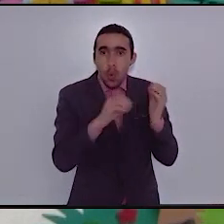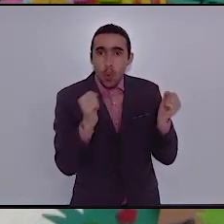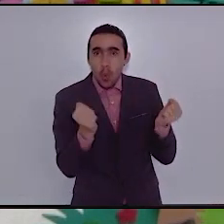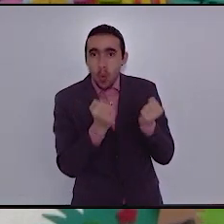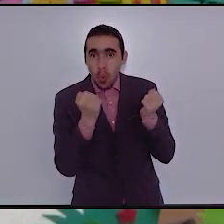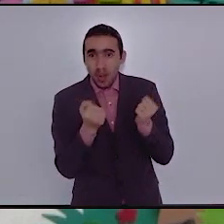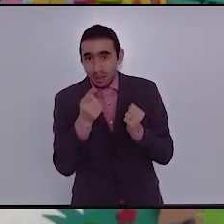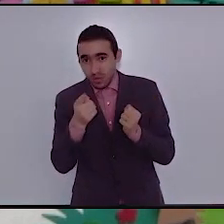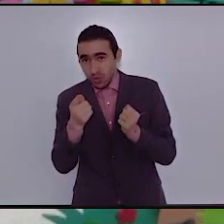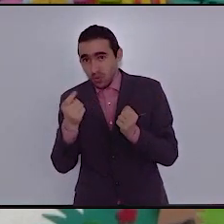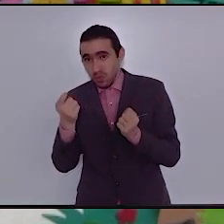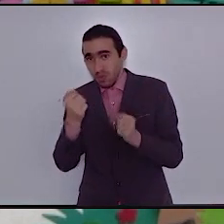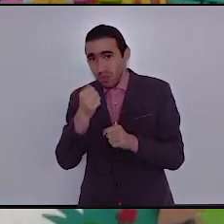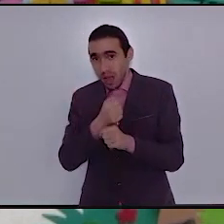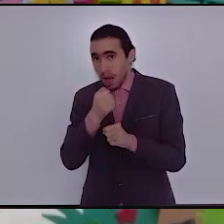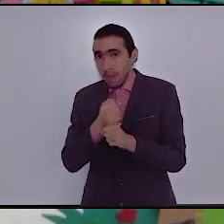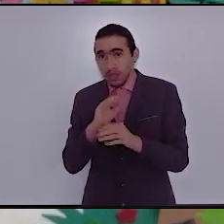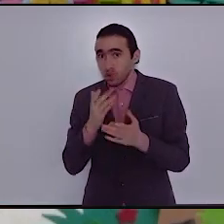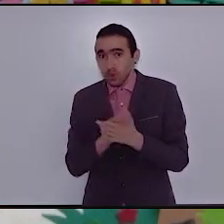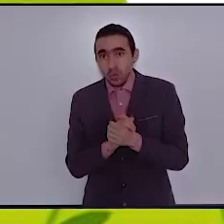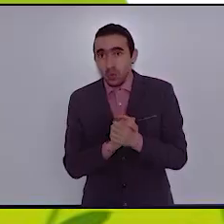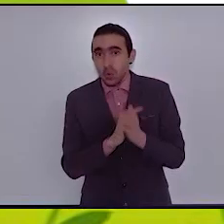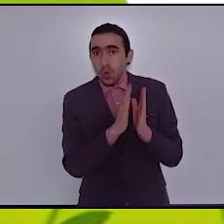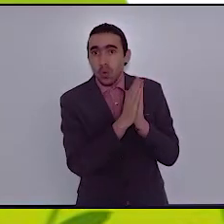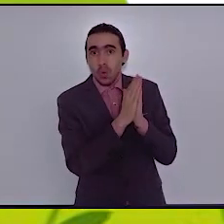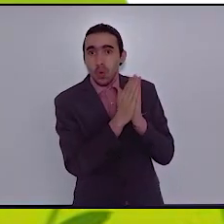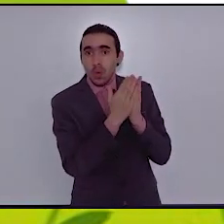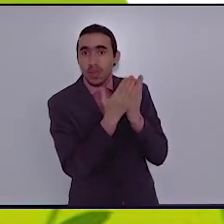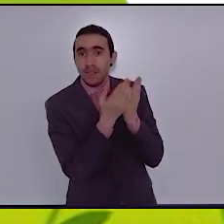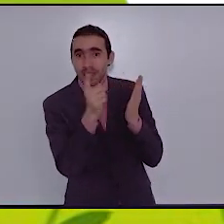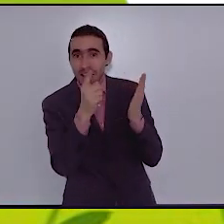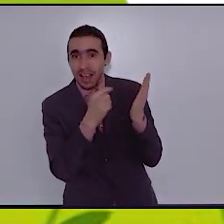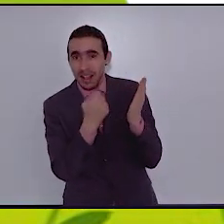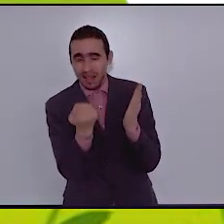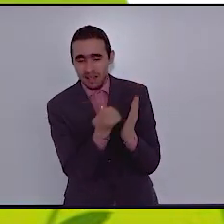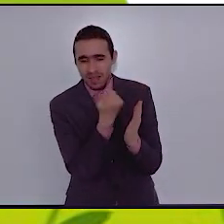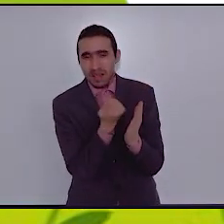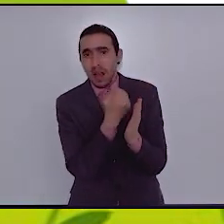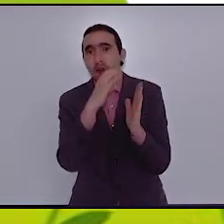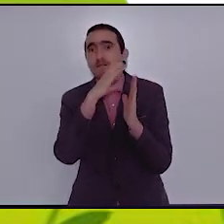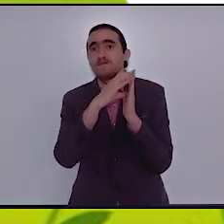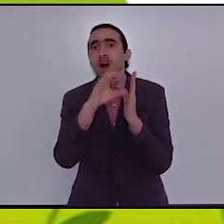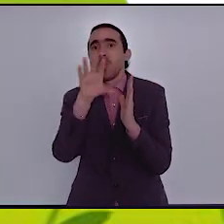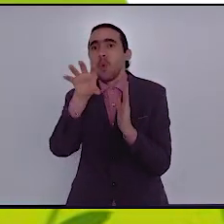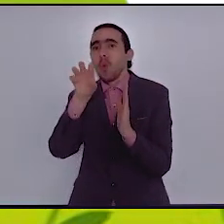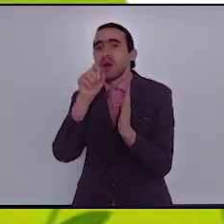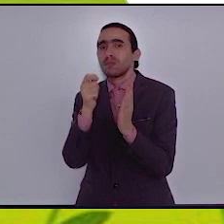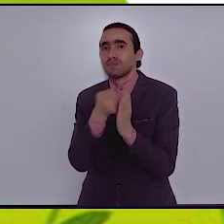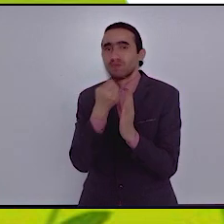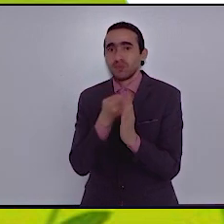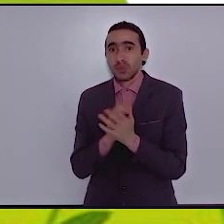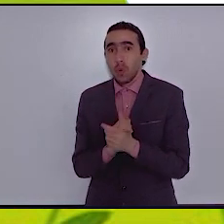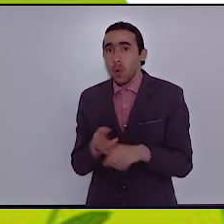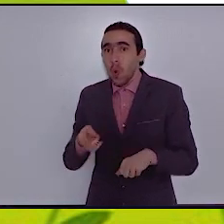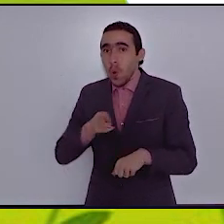بنسخ الفقرة الأولى في دفتر النسخ وكذلك تسجيل صوتكم وأنتم تقرؤون